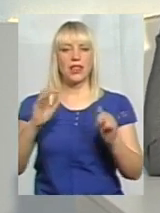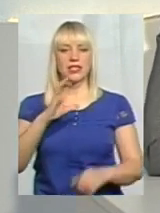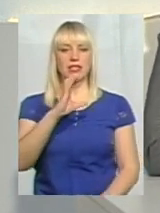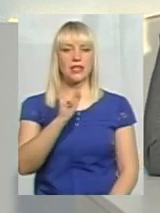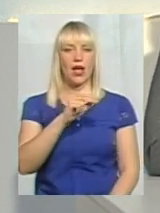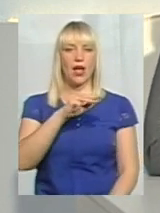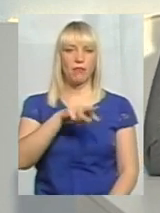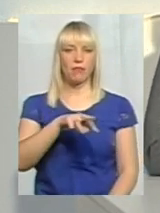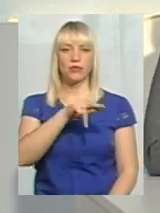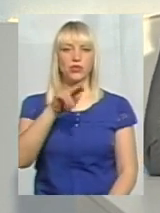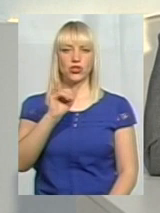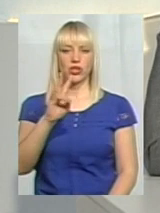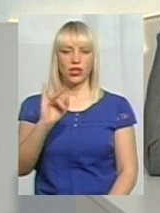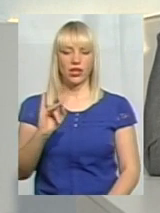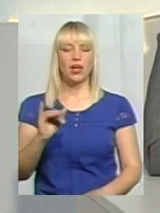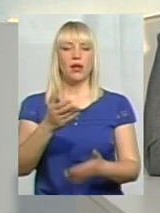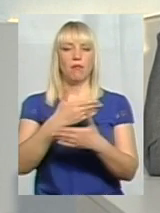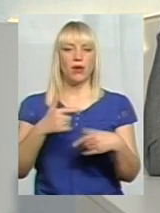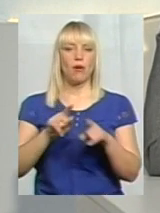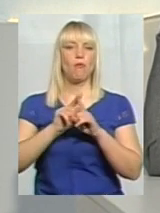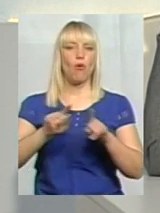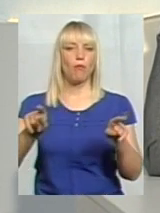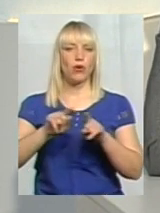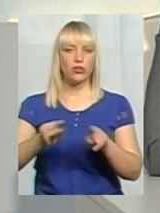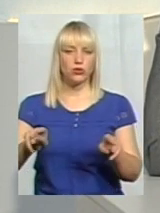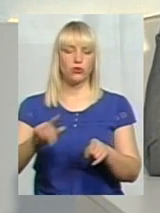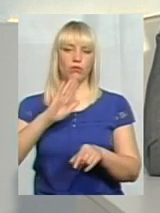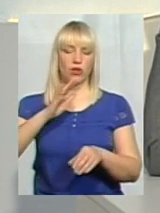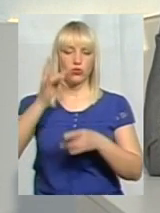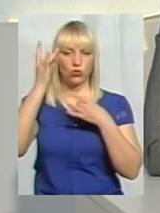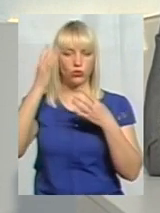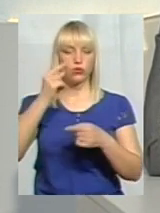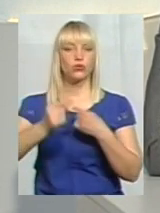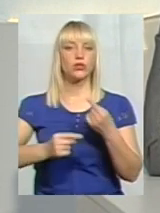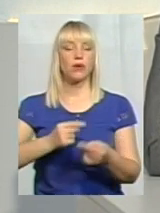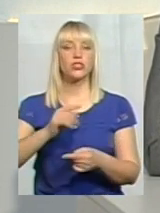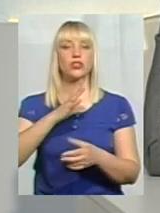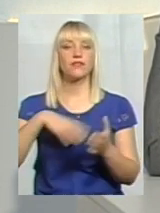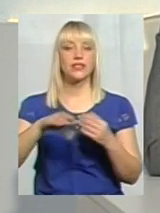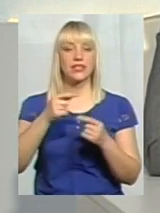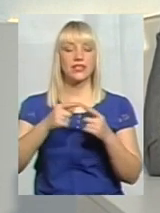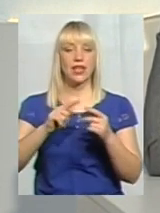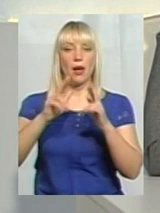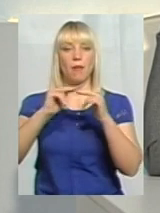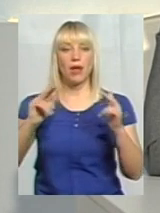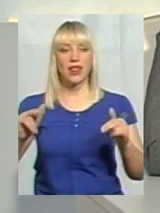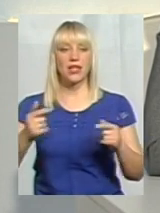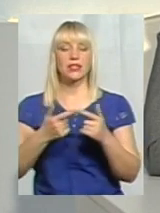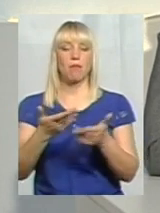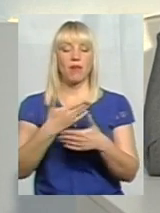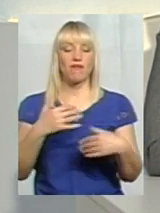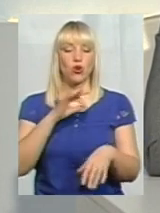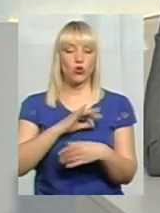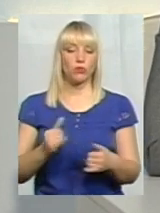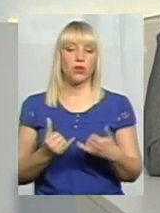ми і популяризуємо нашу культурну спадщину. І, звичайно, ці всі наші палаци і фортеця ми використовуємо для того, щоб